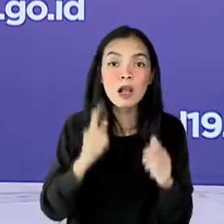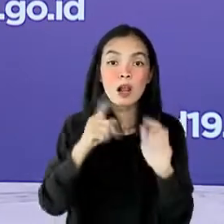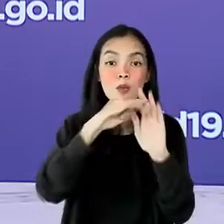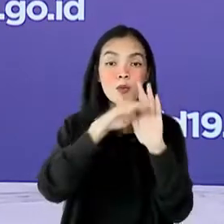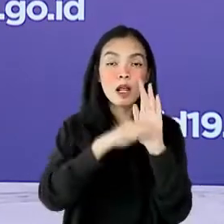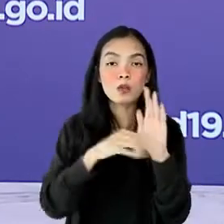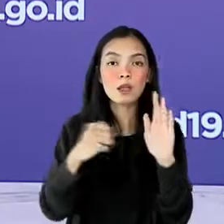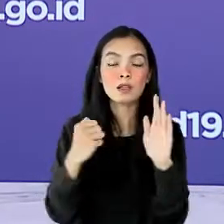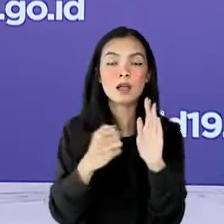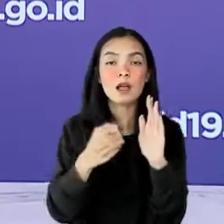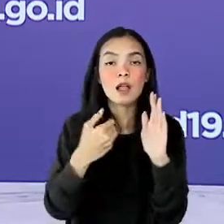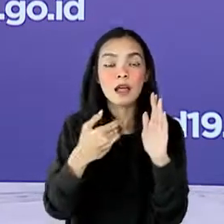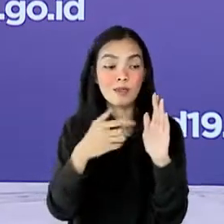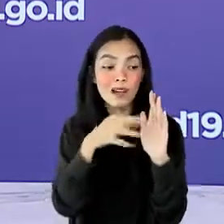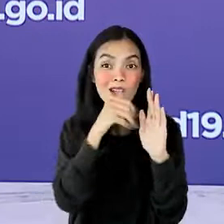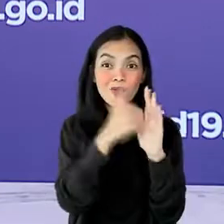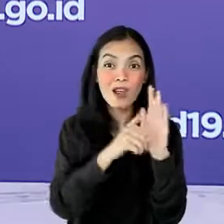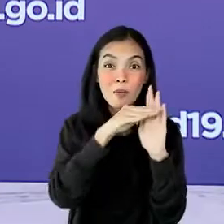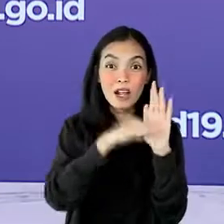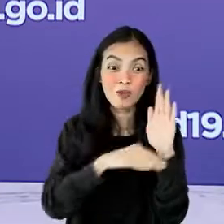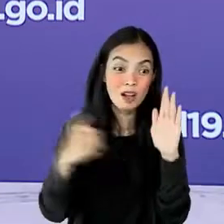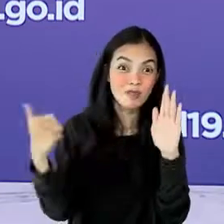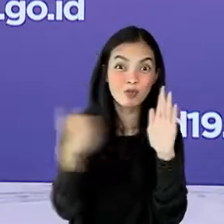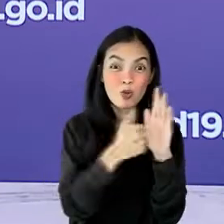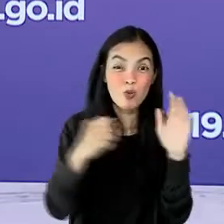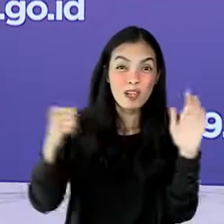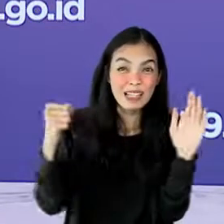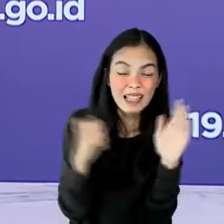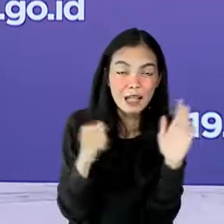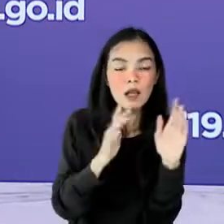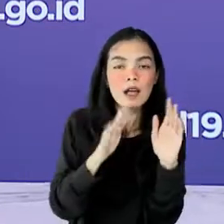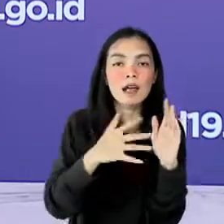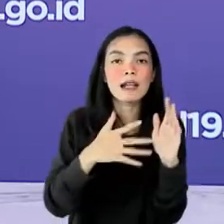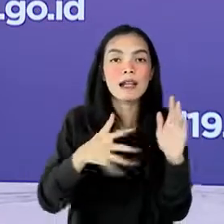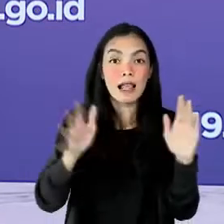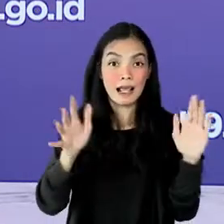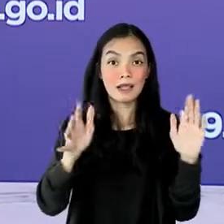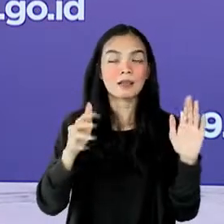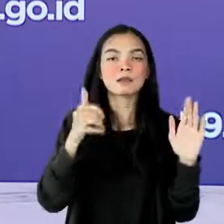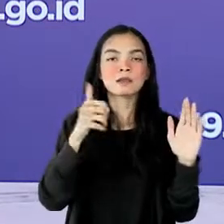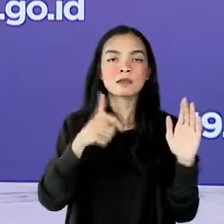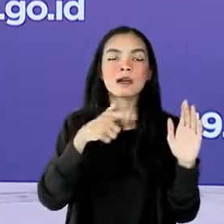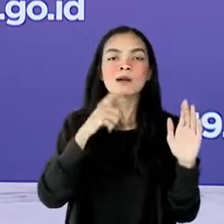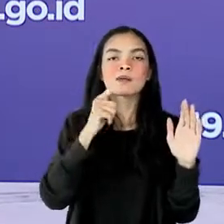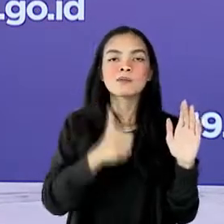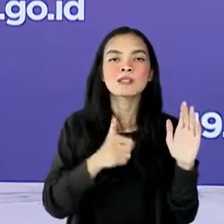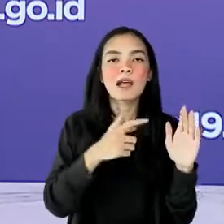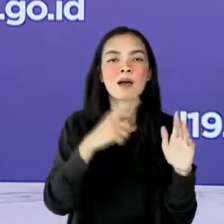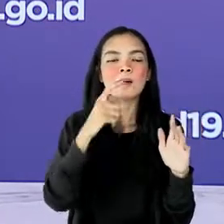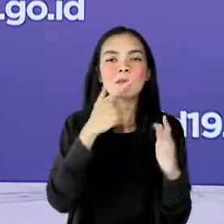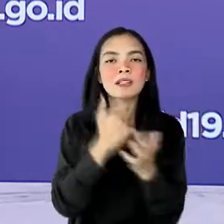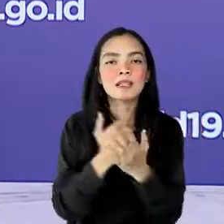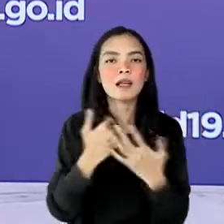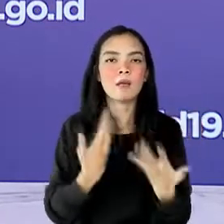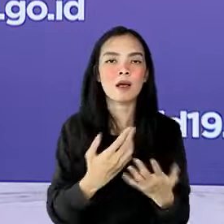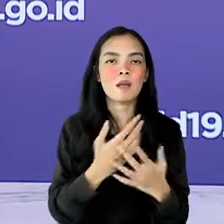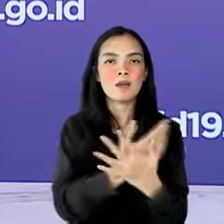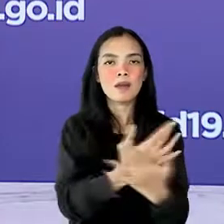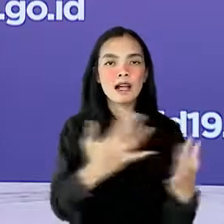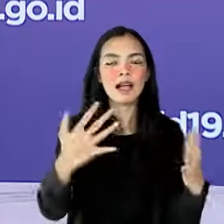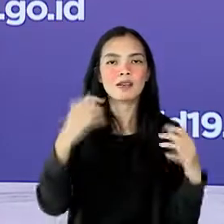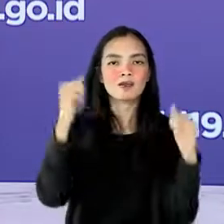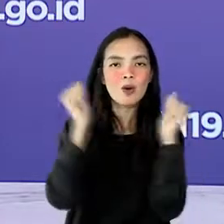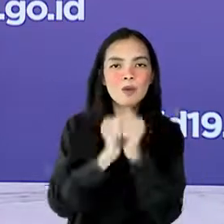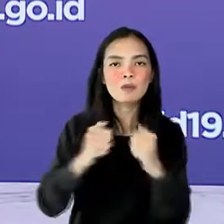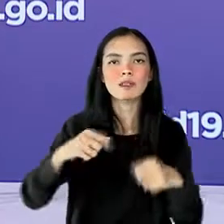keputusan tersebut dipersiapkan dengan matang dan adanya komitmen dalam melaksanakan kebijakan atau